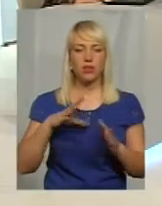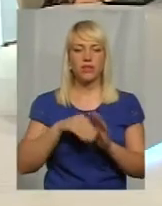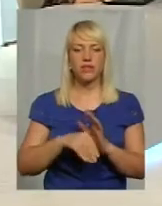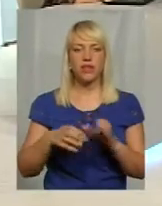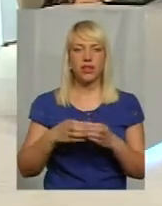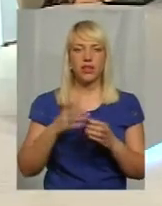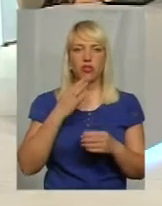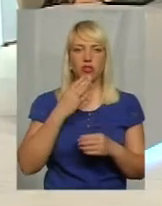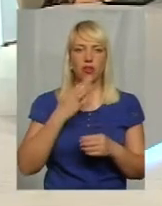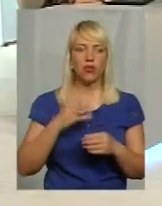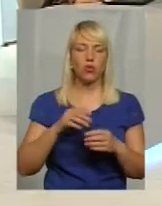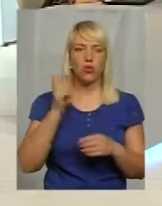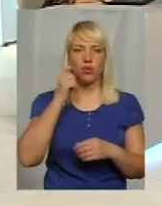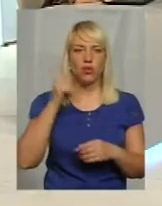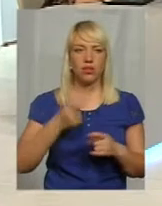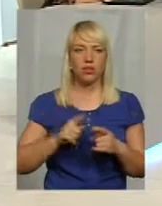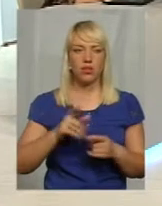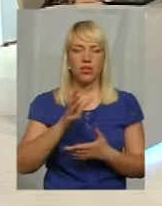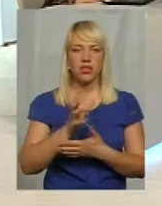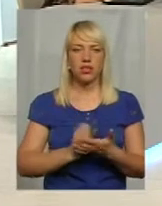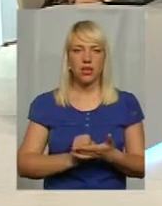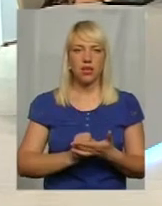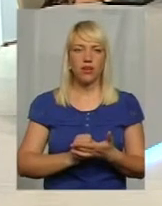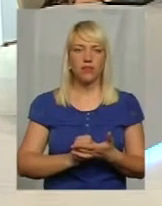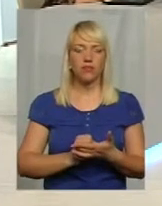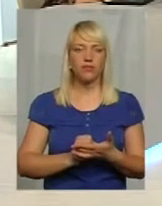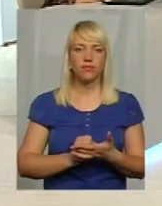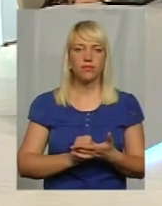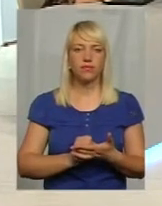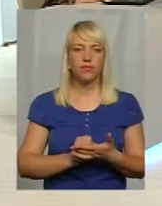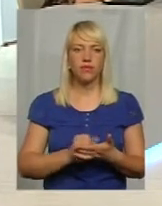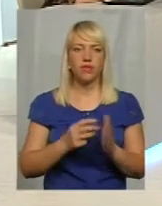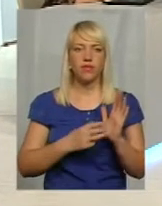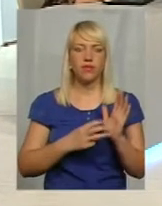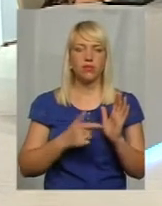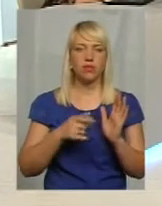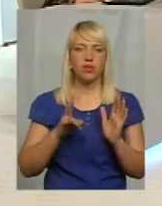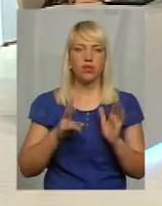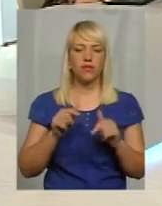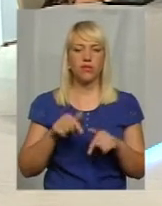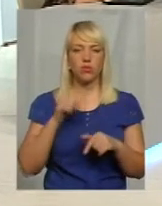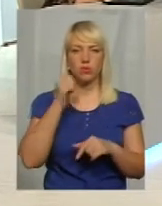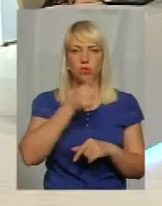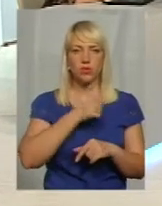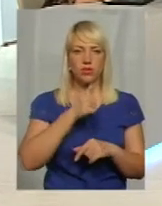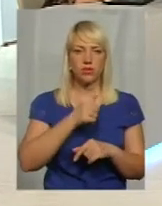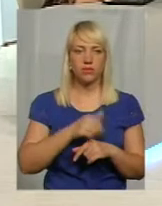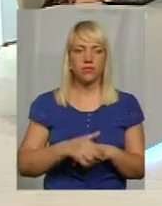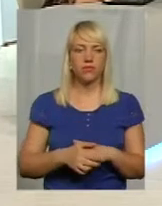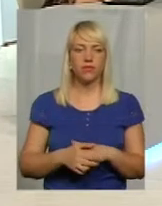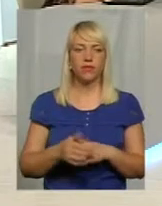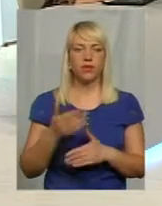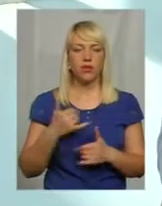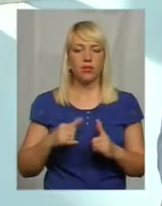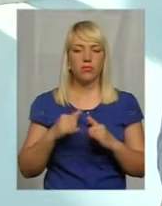національної збірної України. Це резерв і основний склад. Це 800 гривень. В цьому році ми